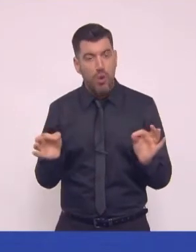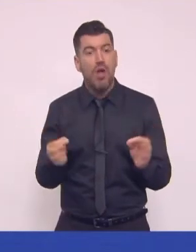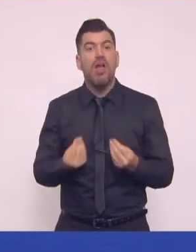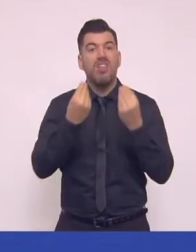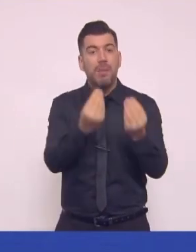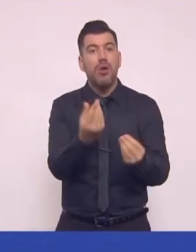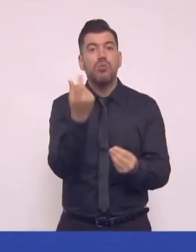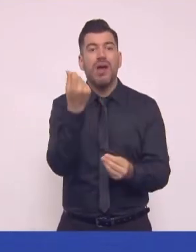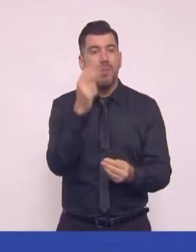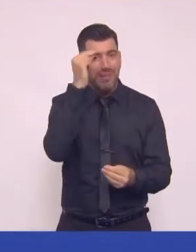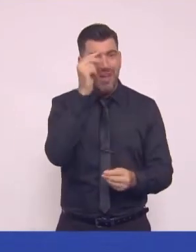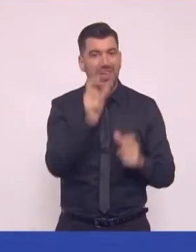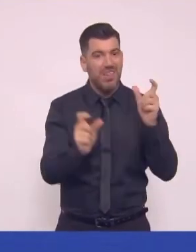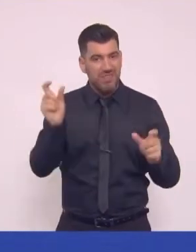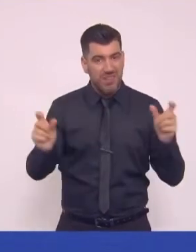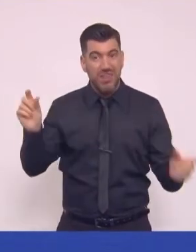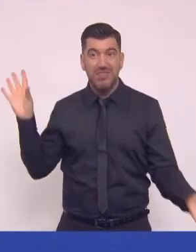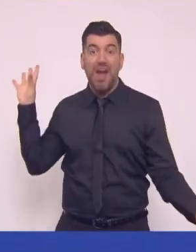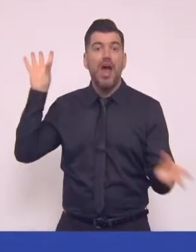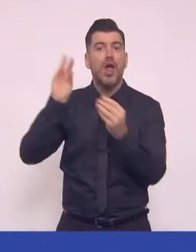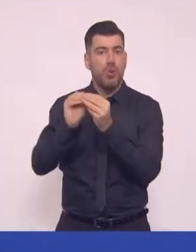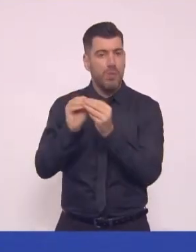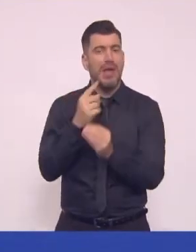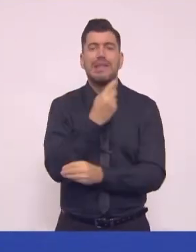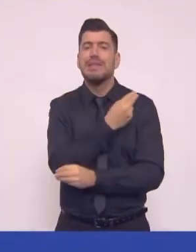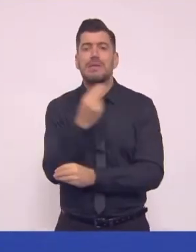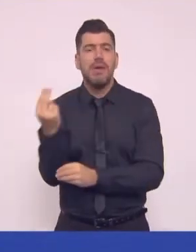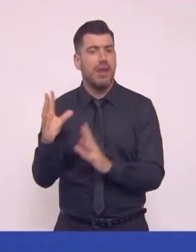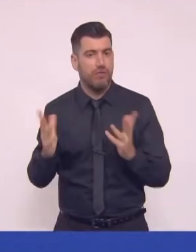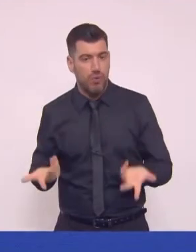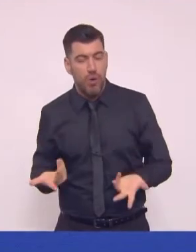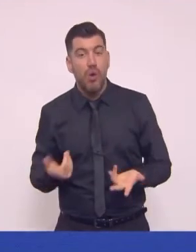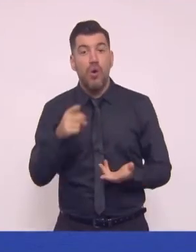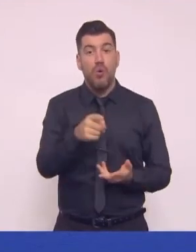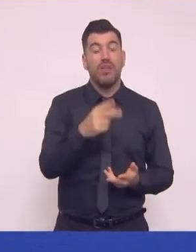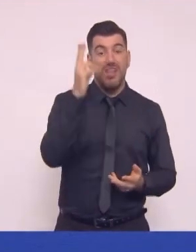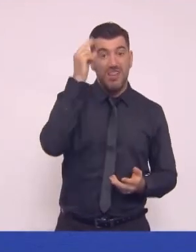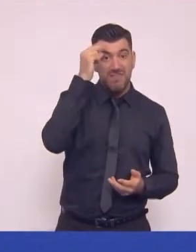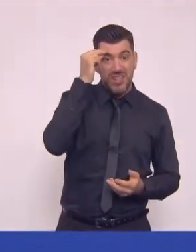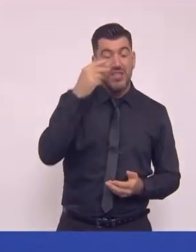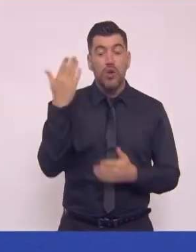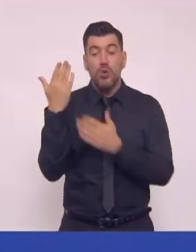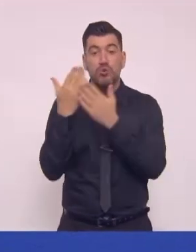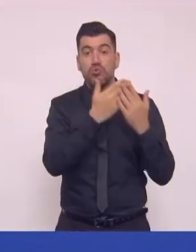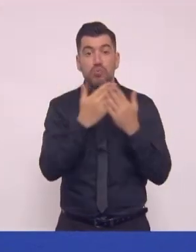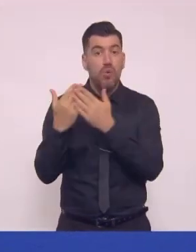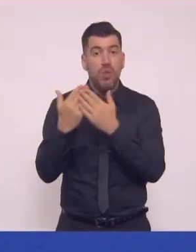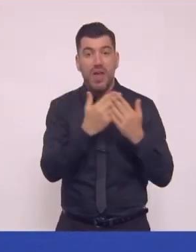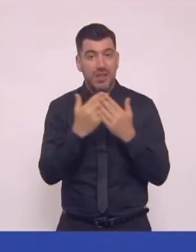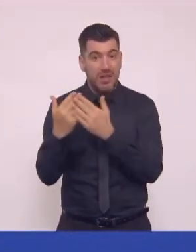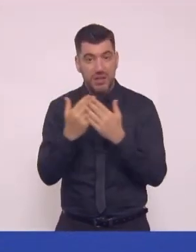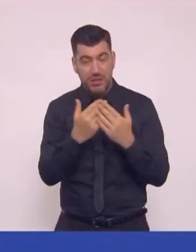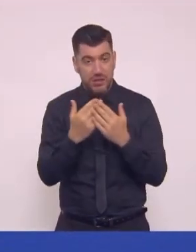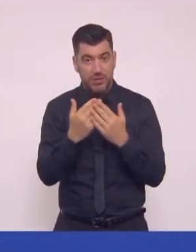Τι εννοώ. Οι πρώτοι ωφελούμενοι θα είναι οι φοιτητές και οι σπουδαστές του ακαδημαϊκού έτους και του έτους κατάρτισης